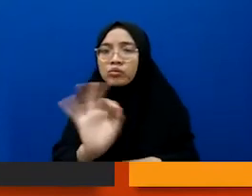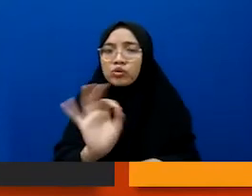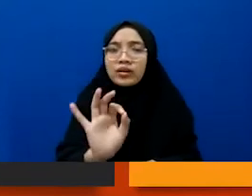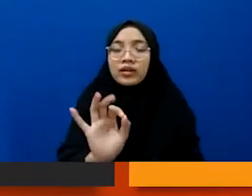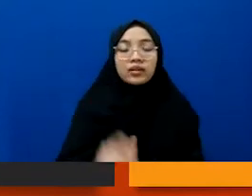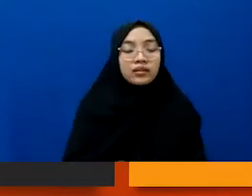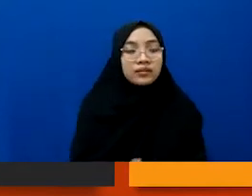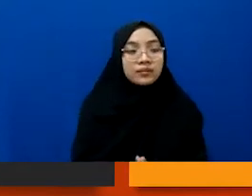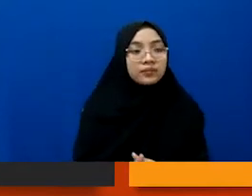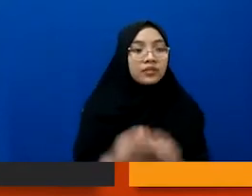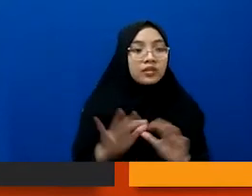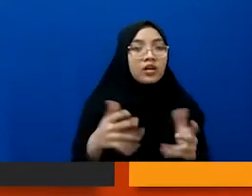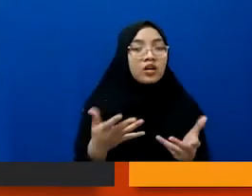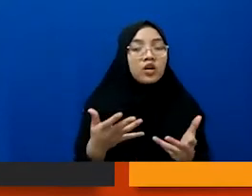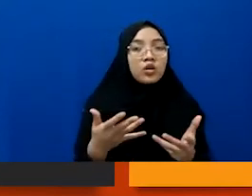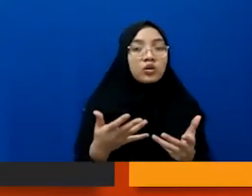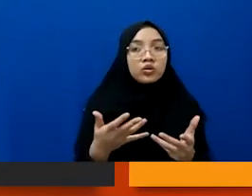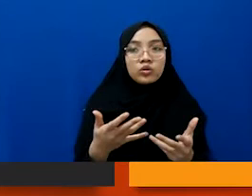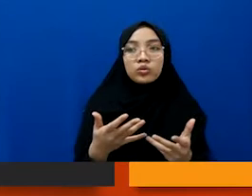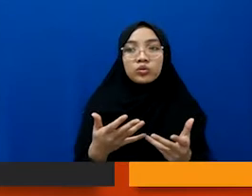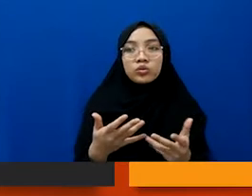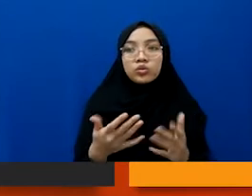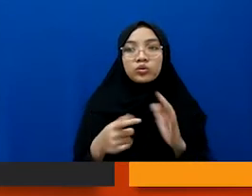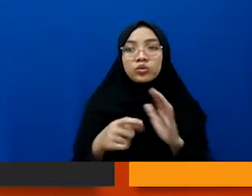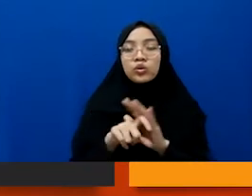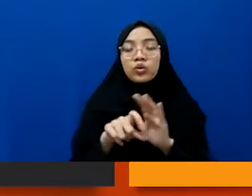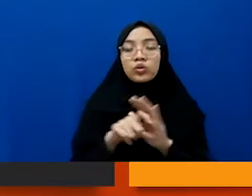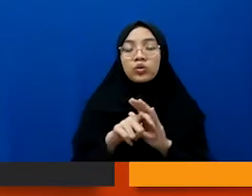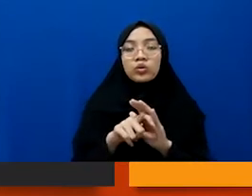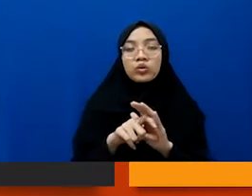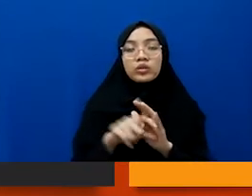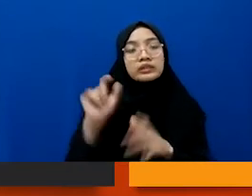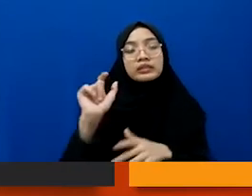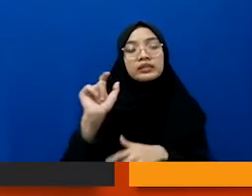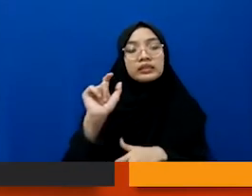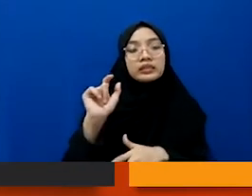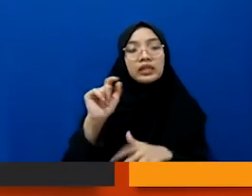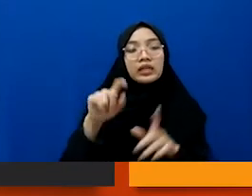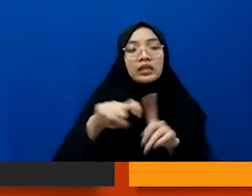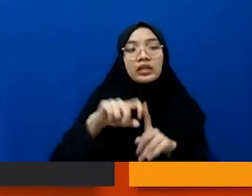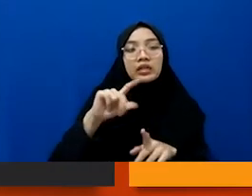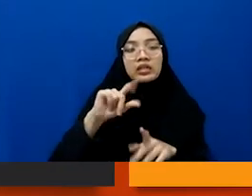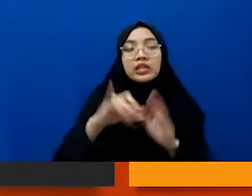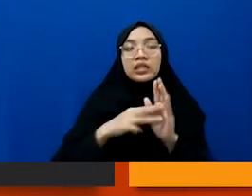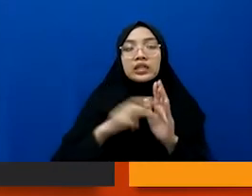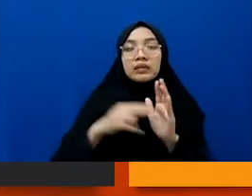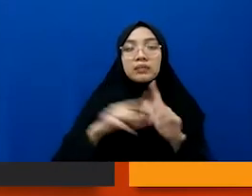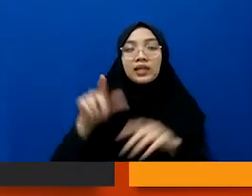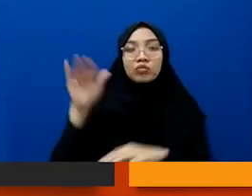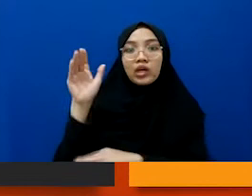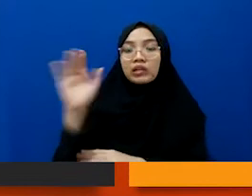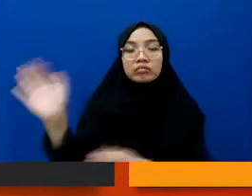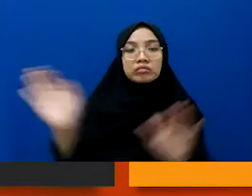atau kemudian apa ya saya dengan cara-cara kriminal ya itu tidak dibolehkan